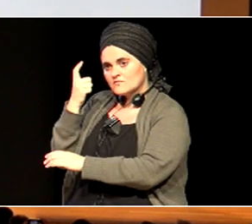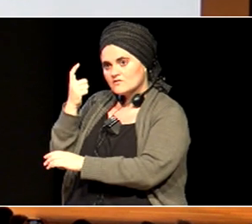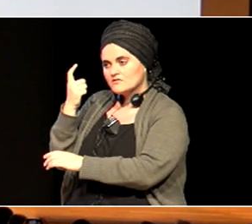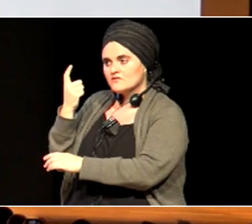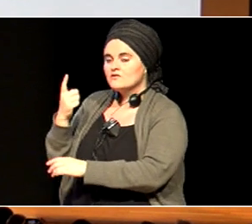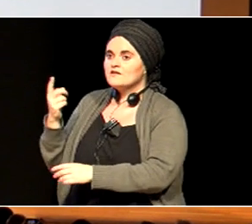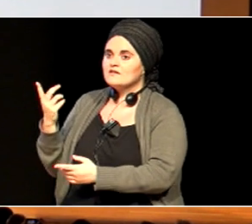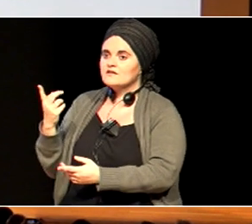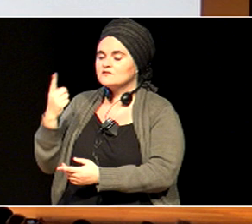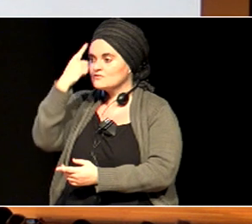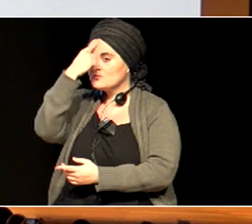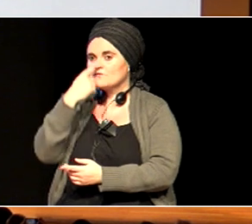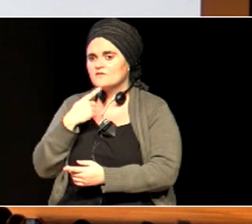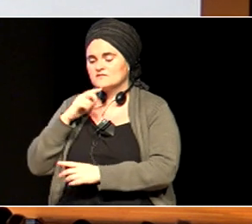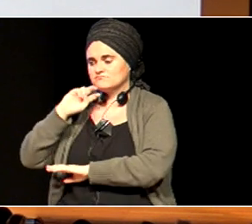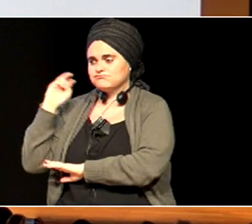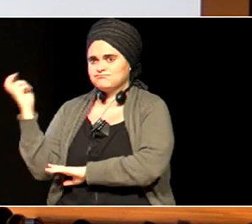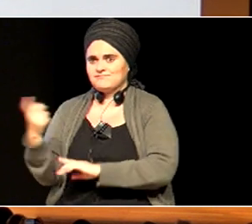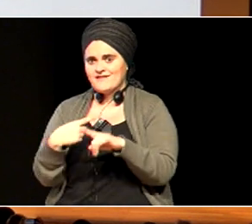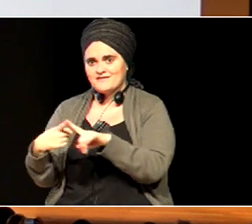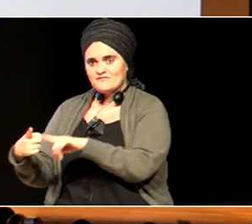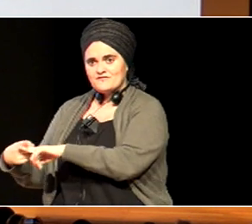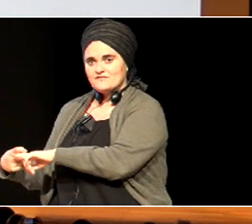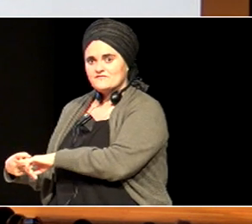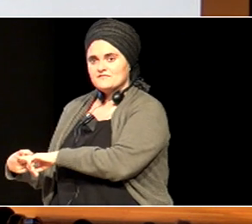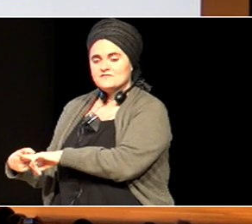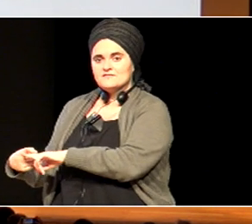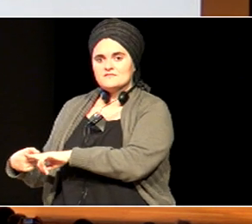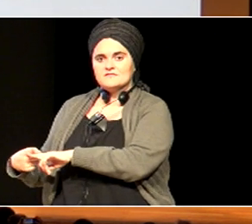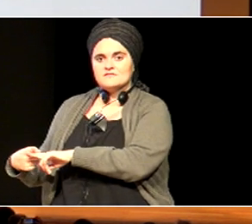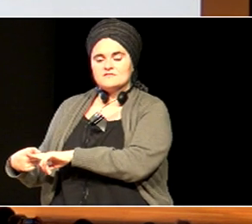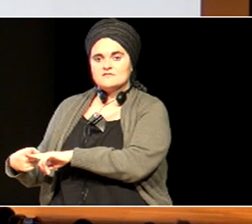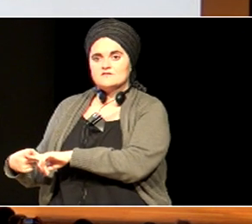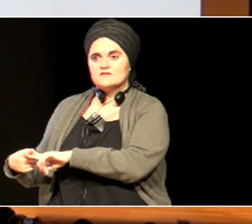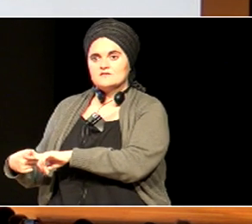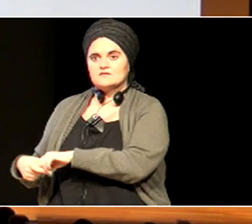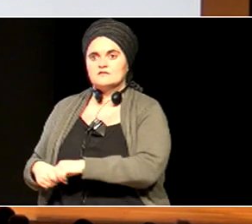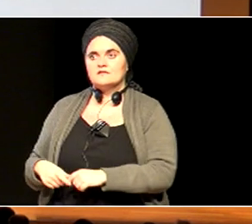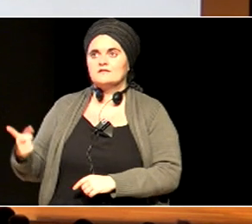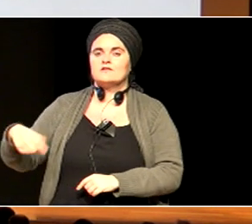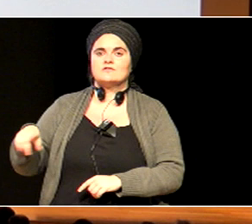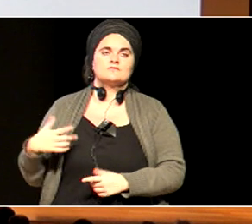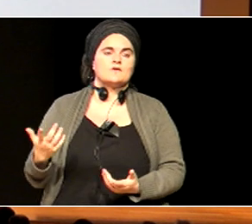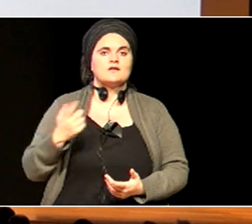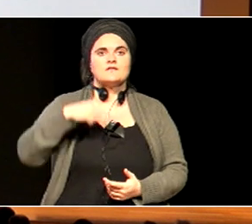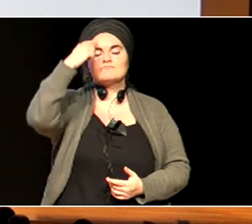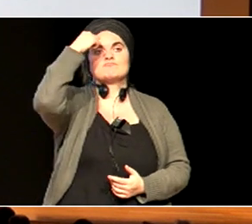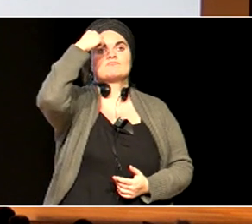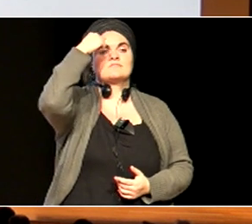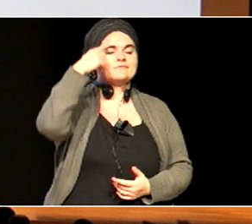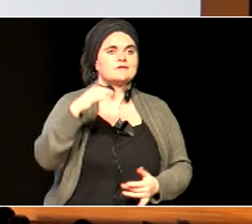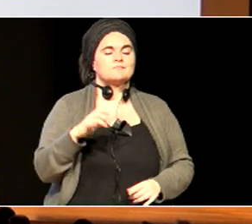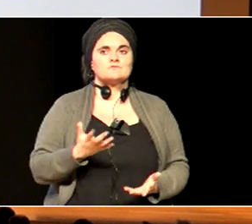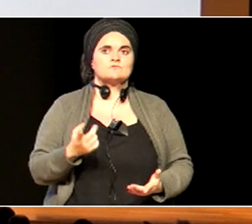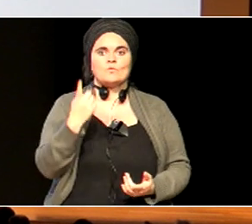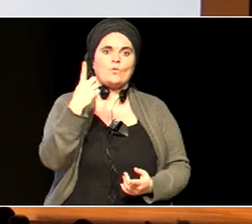profiak oso oso desberdinak, eta ez dira, inzuzen ere, bueno, igual buruen daukagunak ez, batzutan eskututa